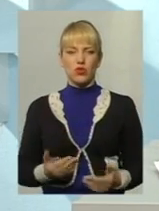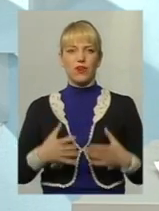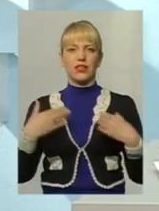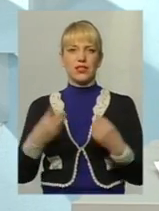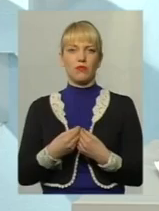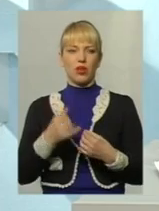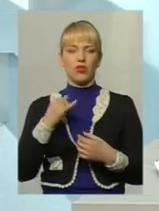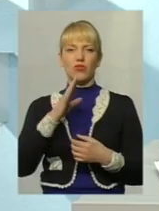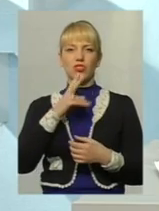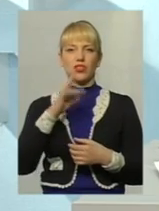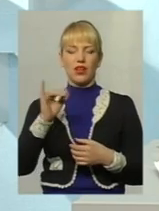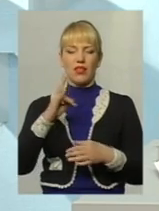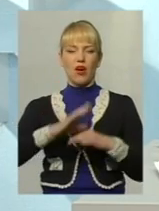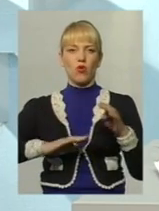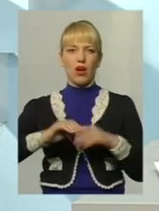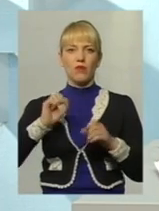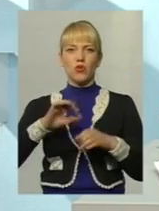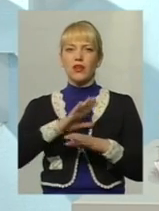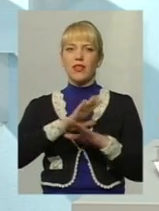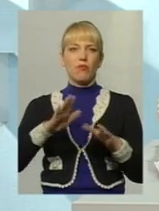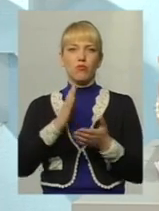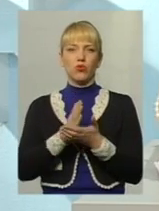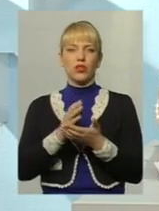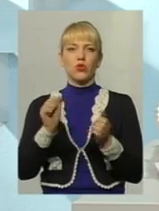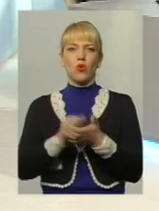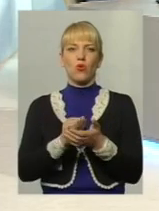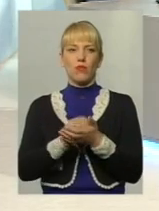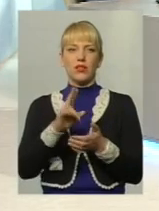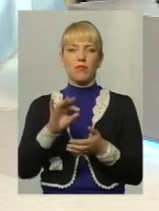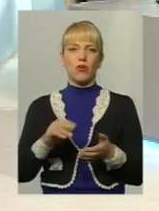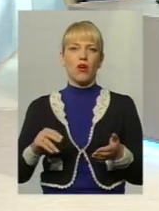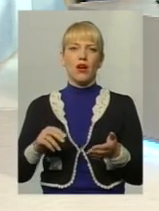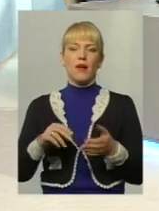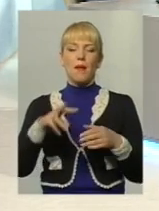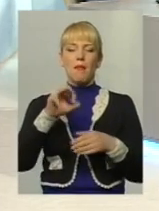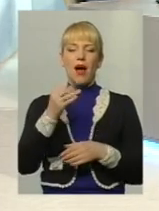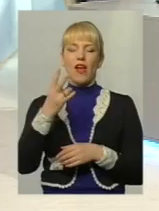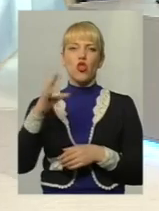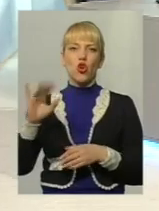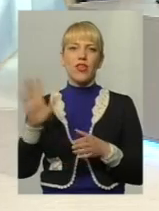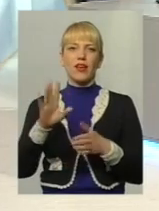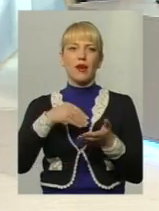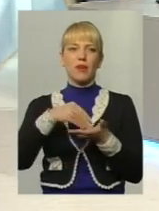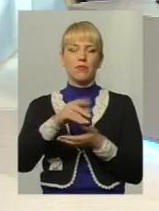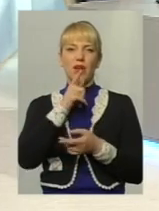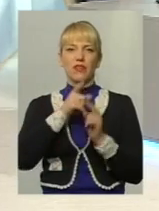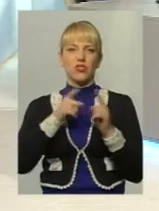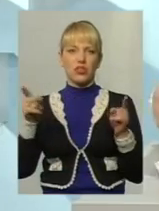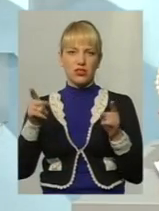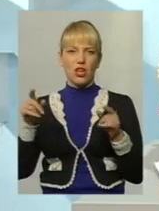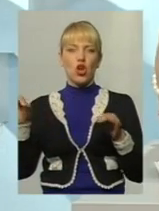відповідно, у жінки на руках може навіть не бути документів про встановлюючих на майно, яке вони придбали в період шлюбу.